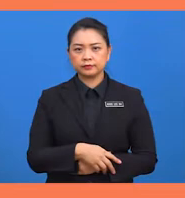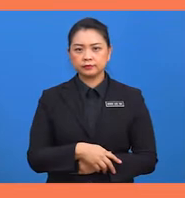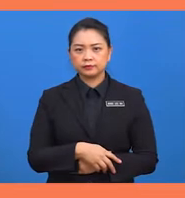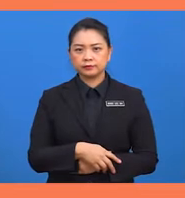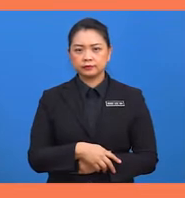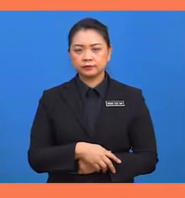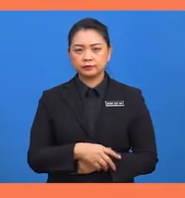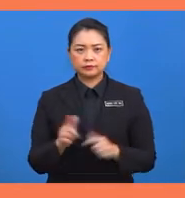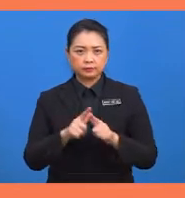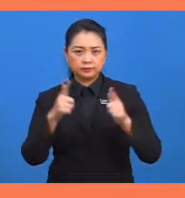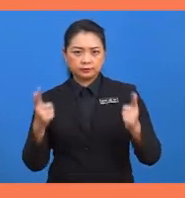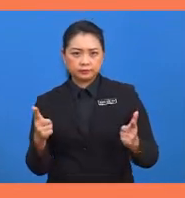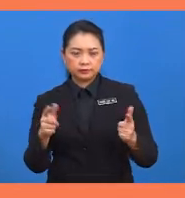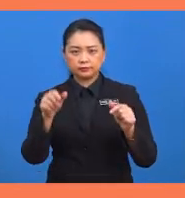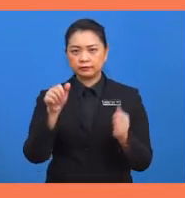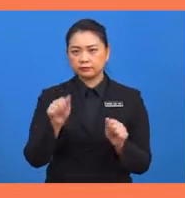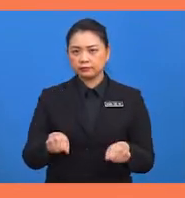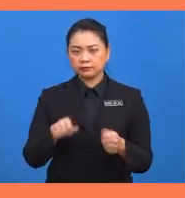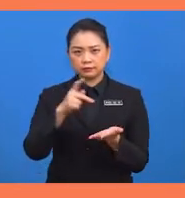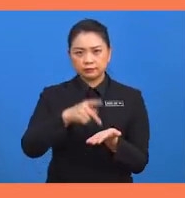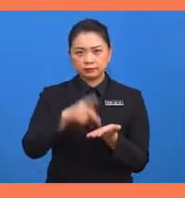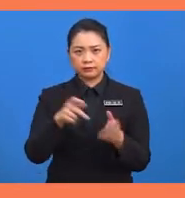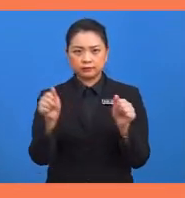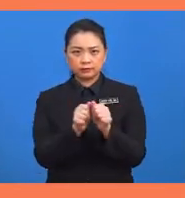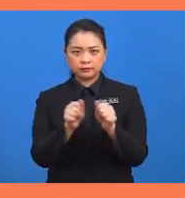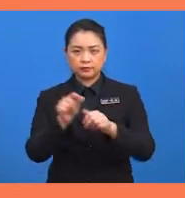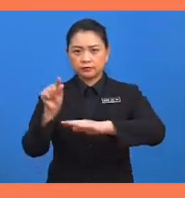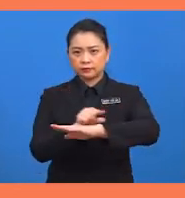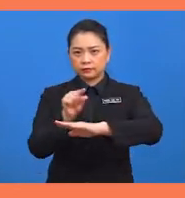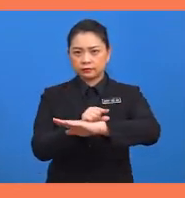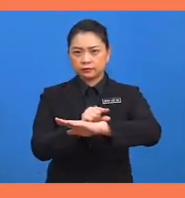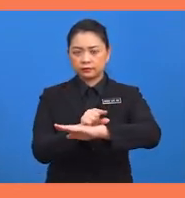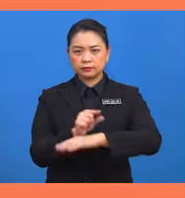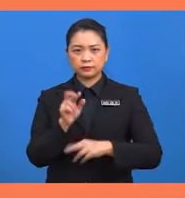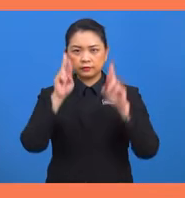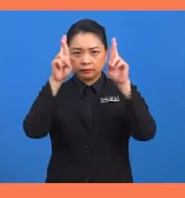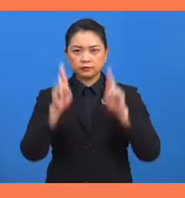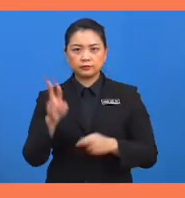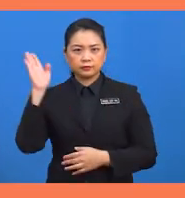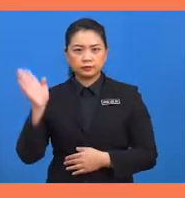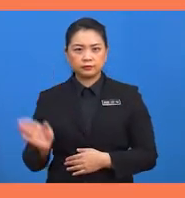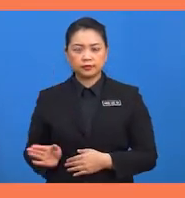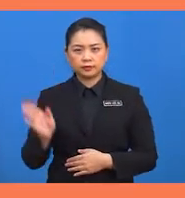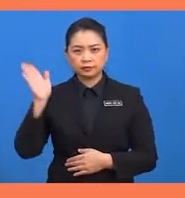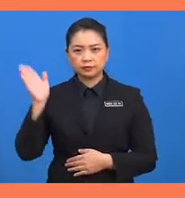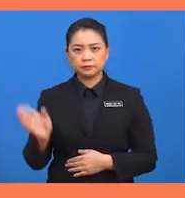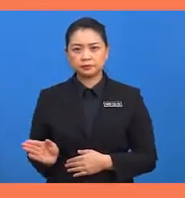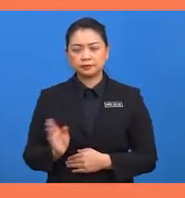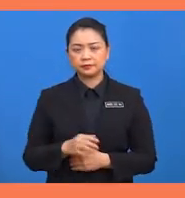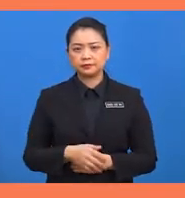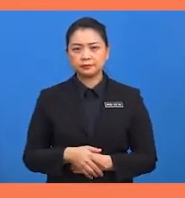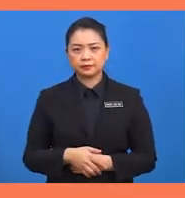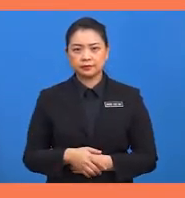segitiga OPQ boleh dihitung dengan menggunakan rumus luas segitiga, iaitu